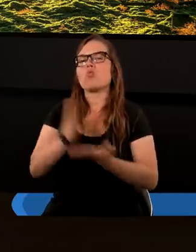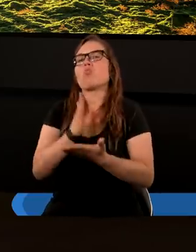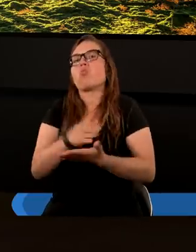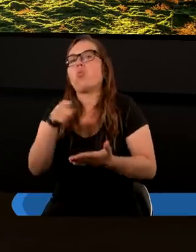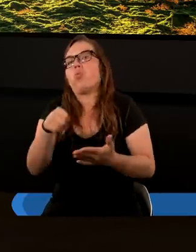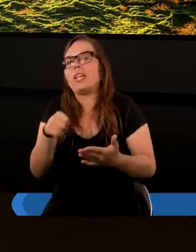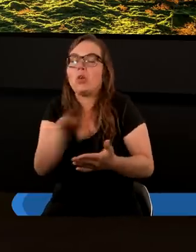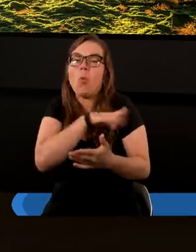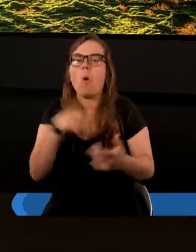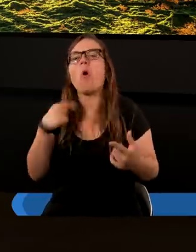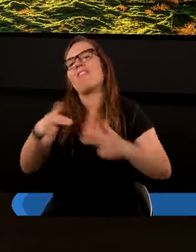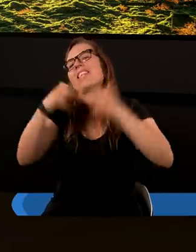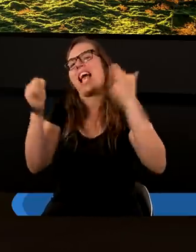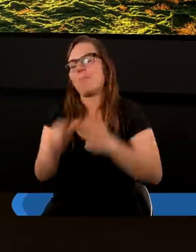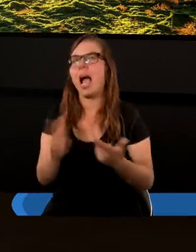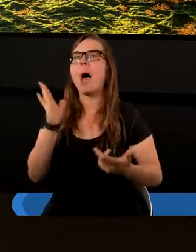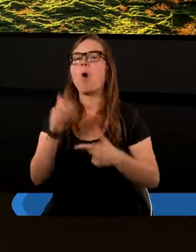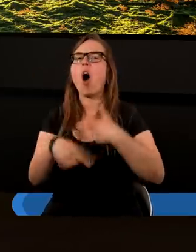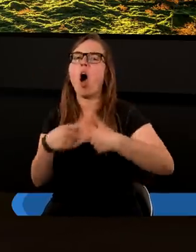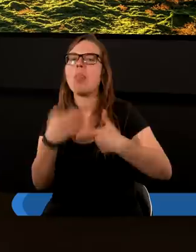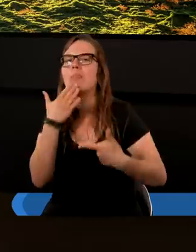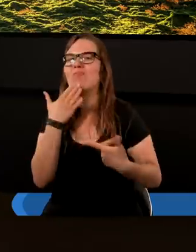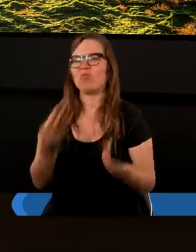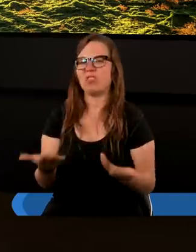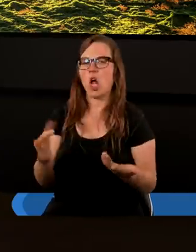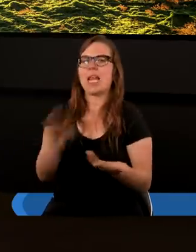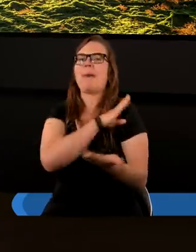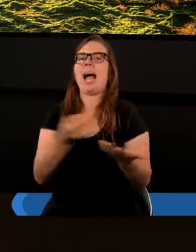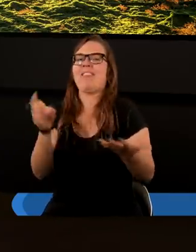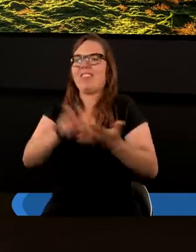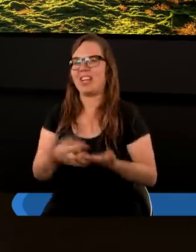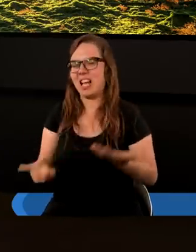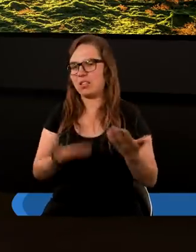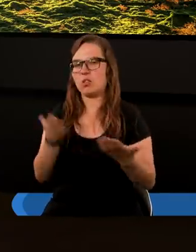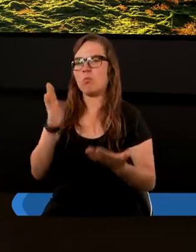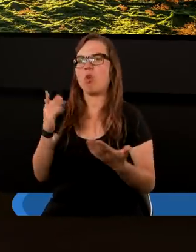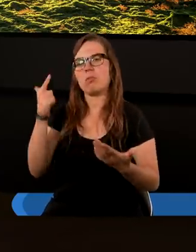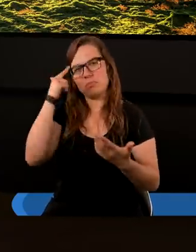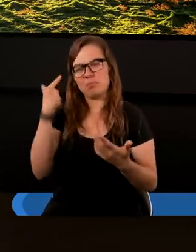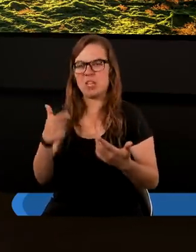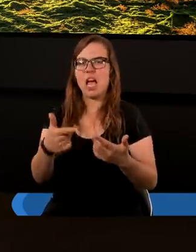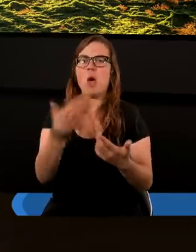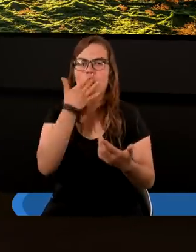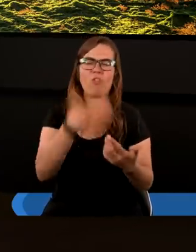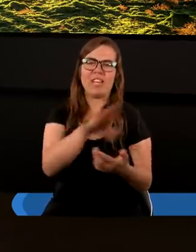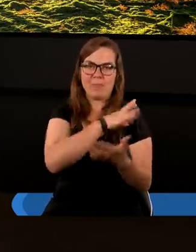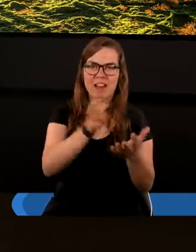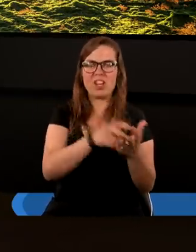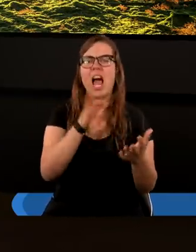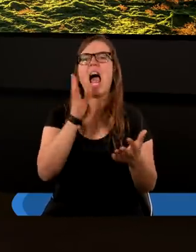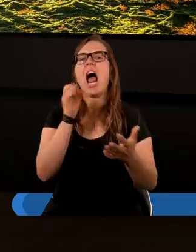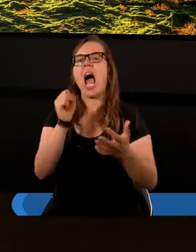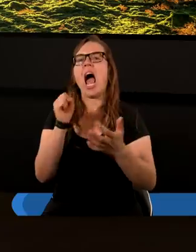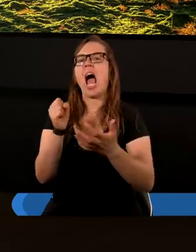już jest w niebie, a za chwilę mówi o zmartwychwstaniu. No więc jeżeli już jest w niebie, to po co